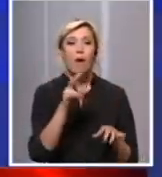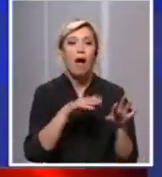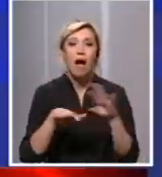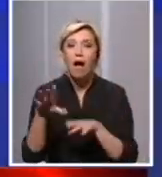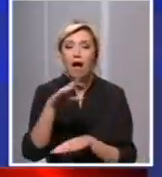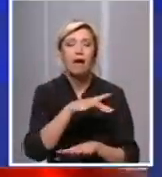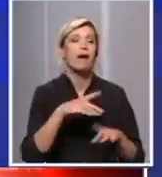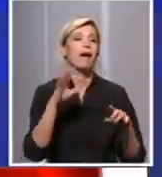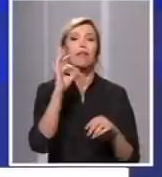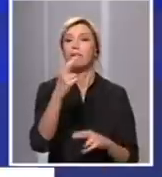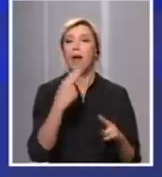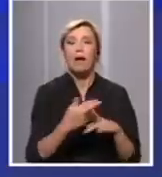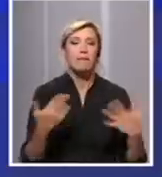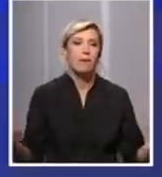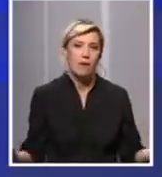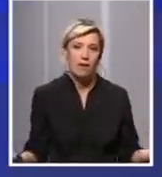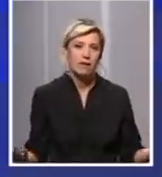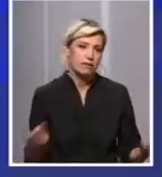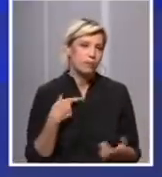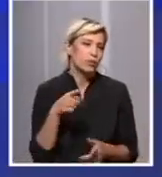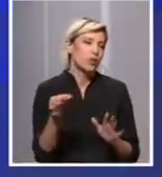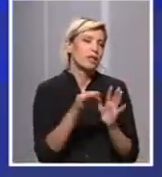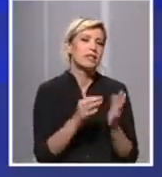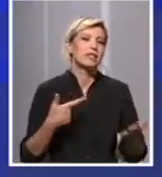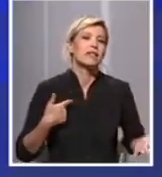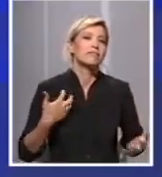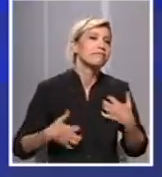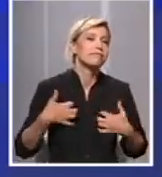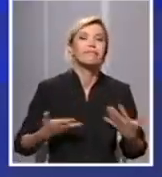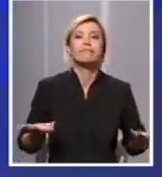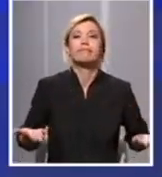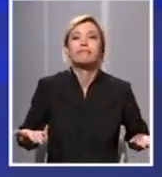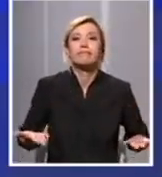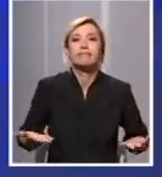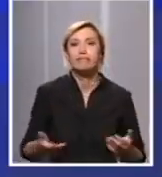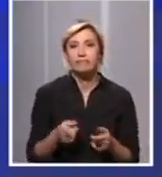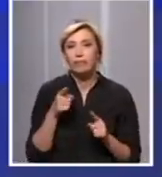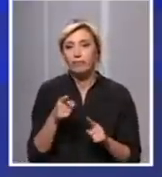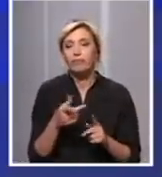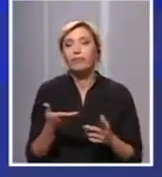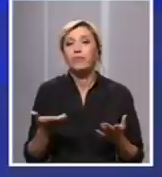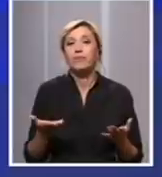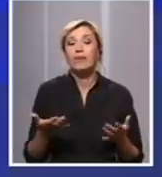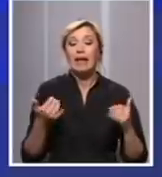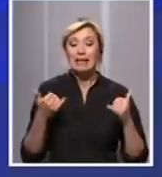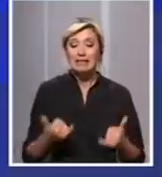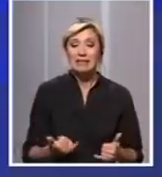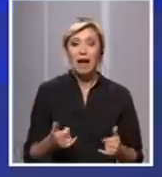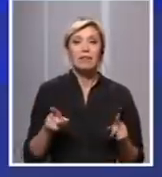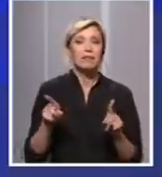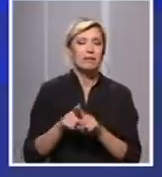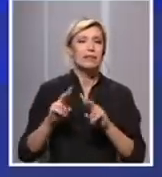nakon toga nijedano bolje. To je ono što želimo i čemu težimo. Sada, kao svetska